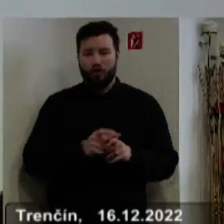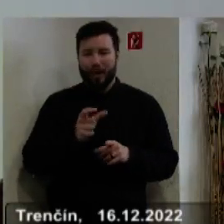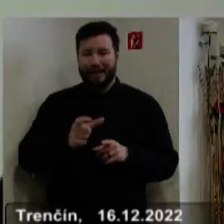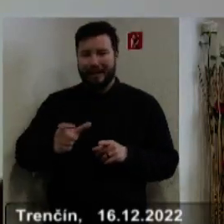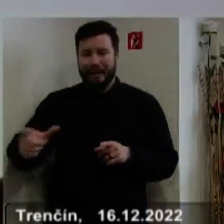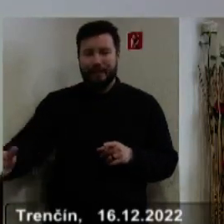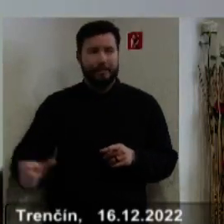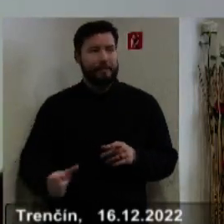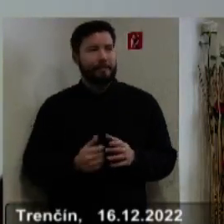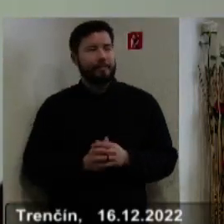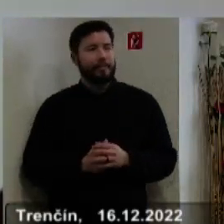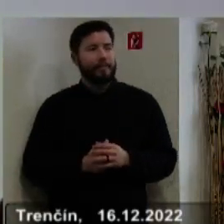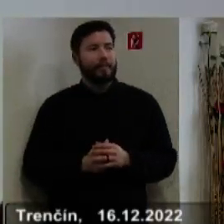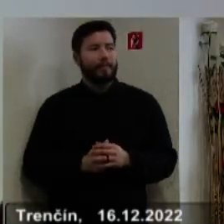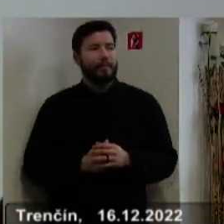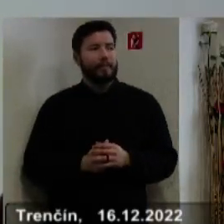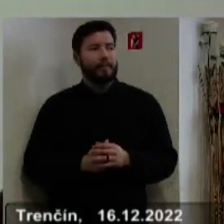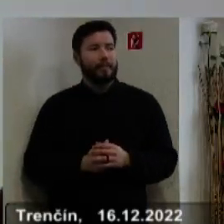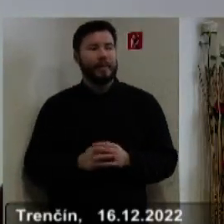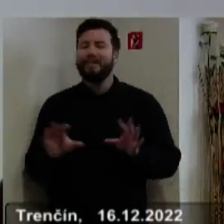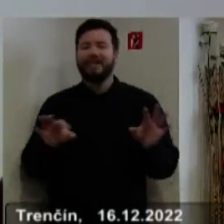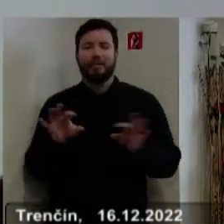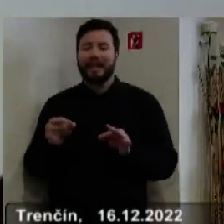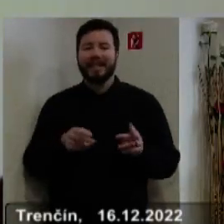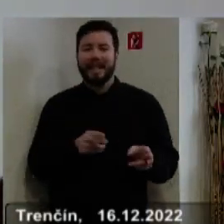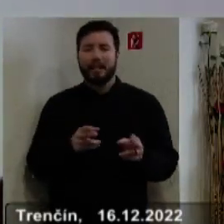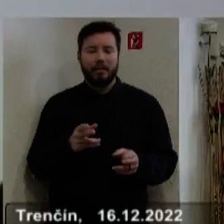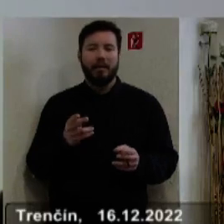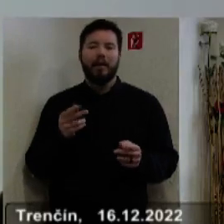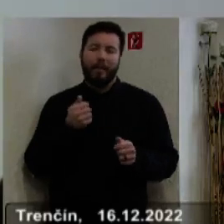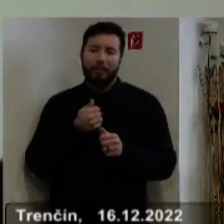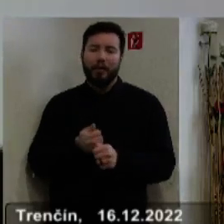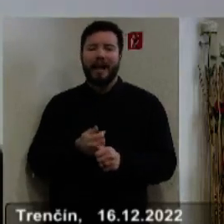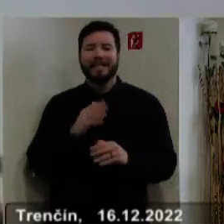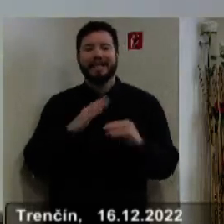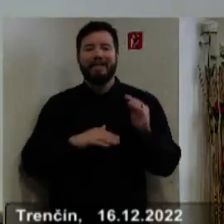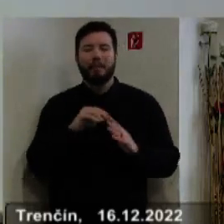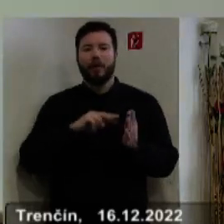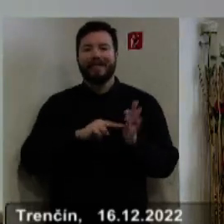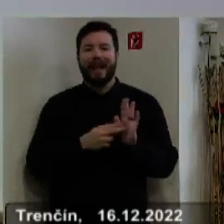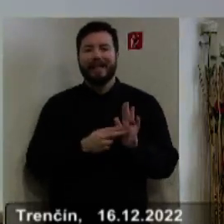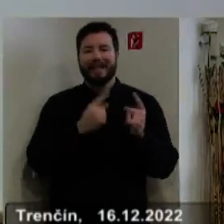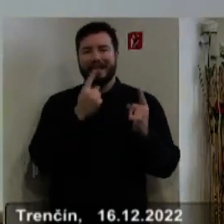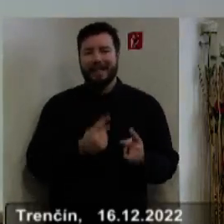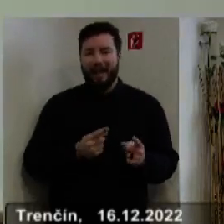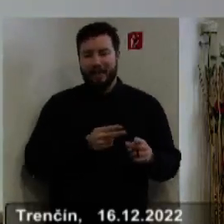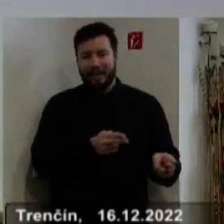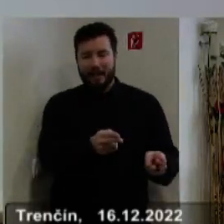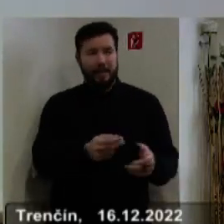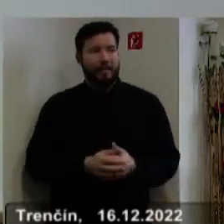ciest štandardne ako každý rok boli vybrané na základe nevyhovujúceho stavebnotechnického stavu dotknutej komunikácie